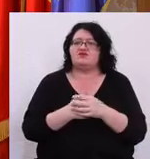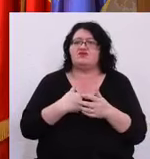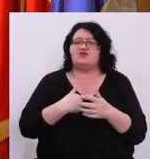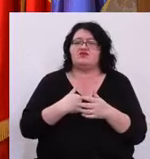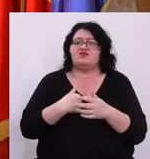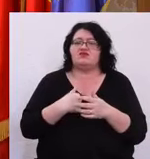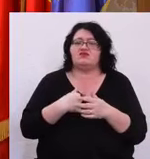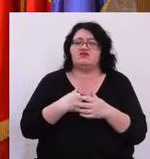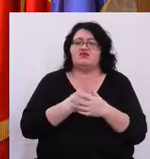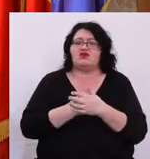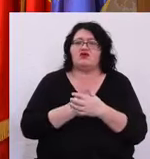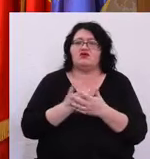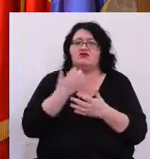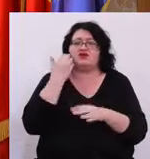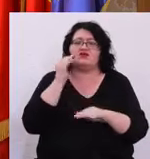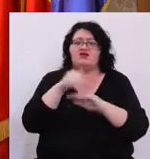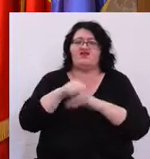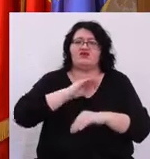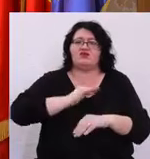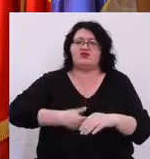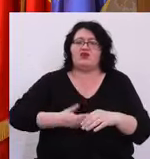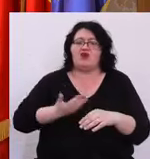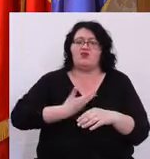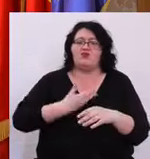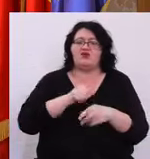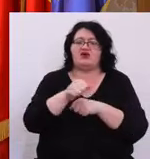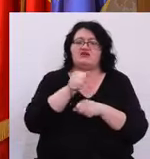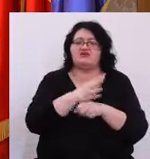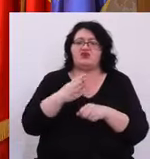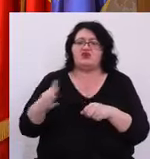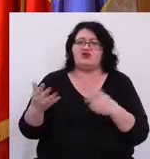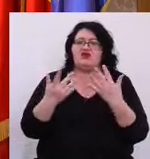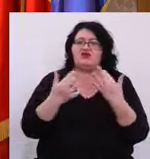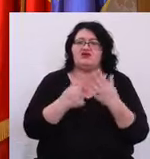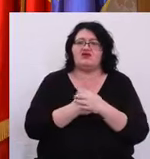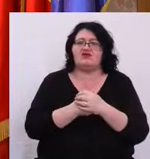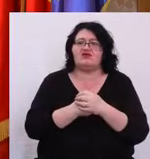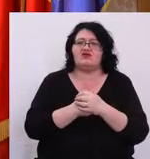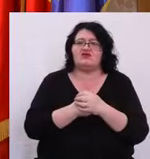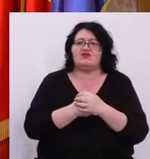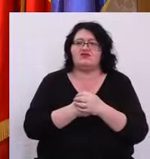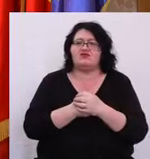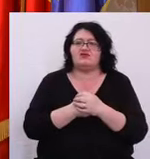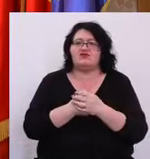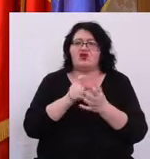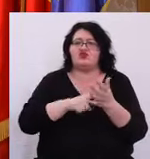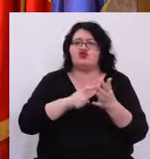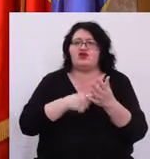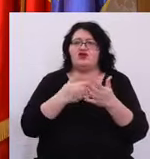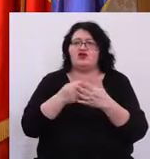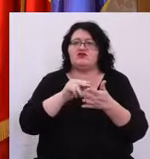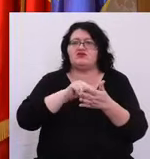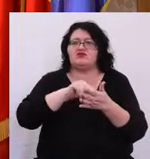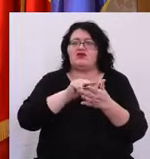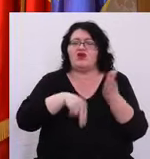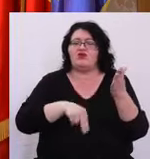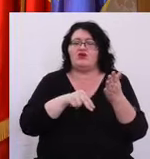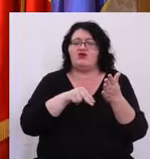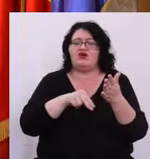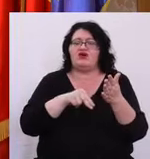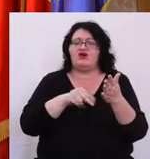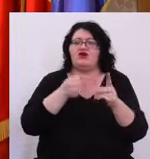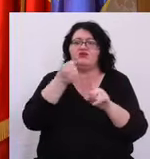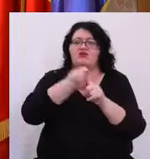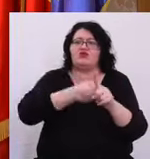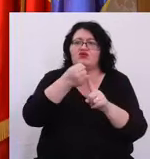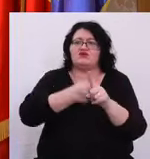Eu, de când am devenit primar, am primit săptămânal câte cerere pentru aviz pozitiv Pentru